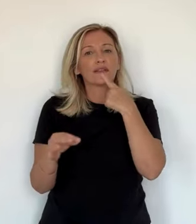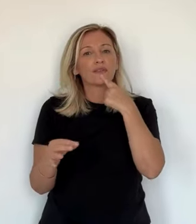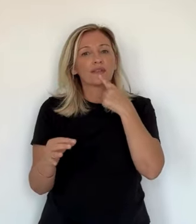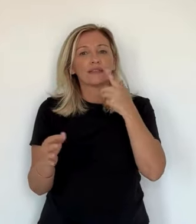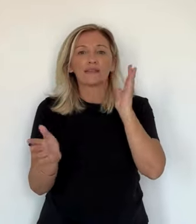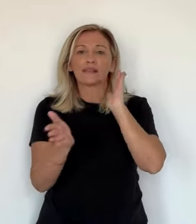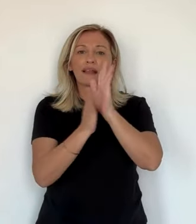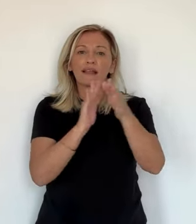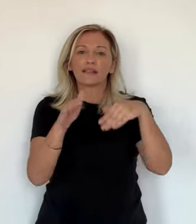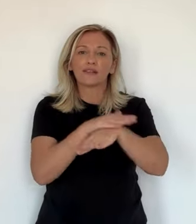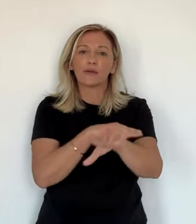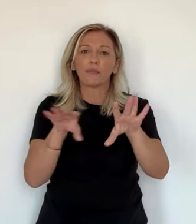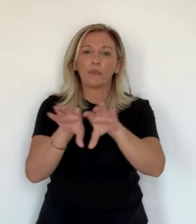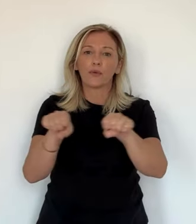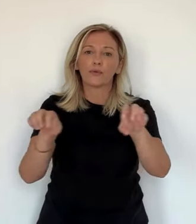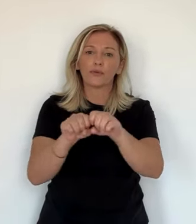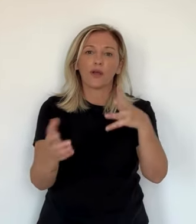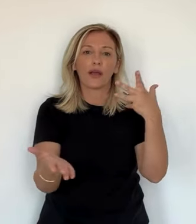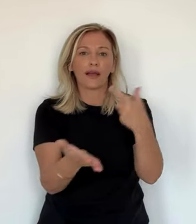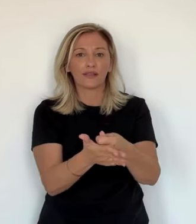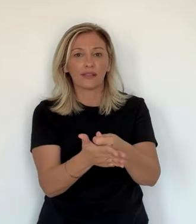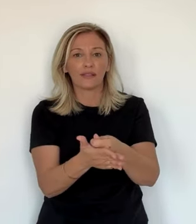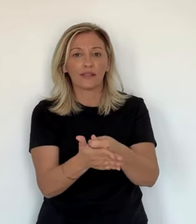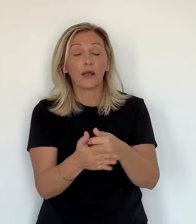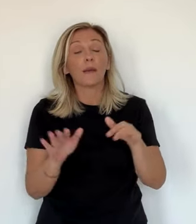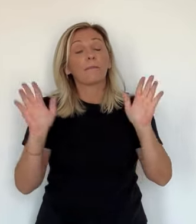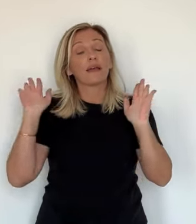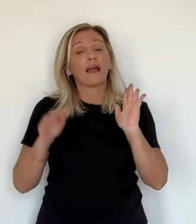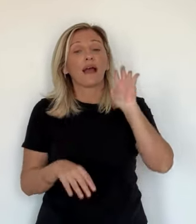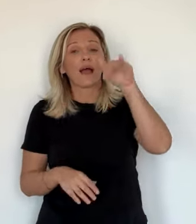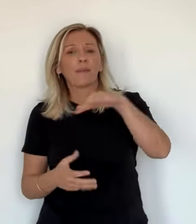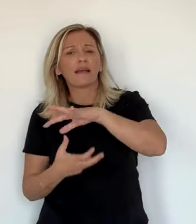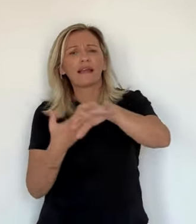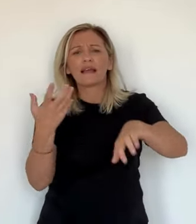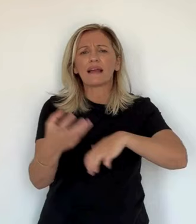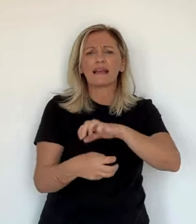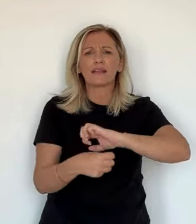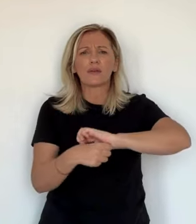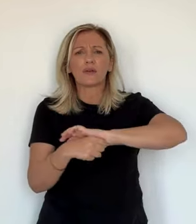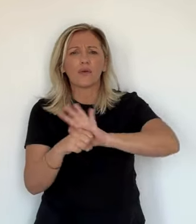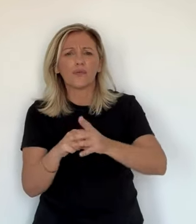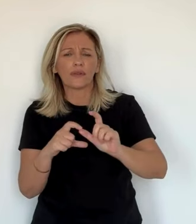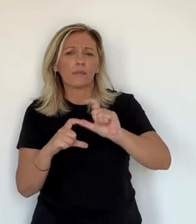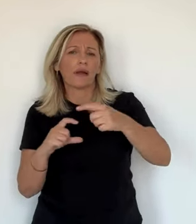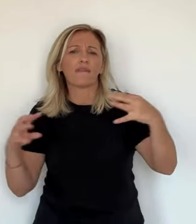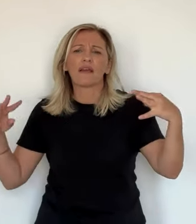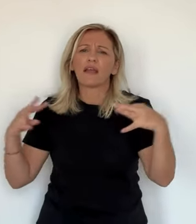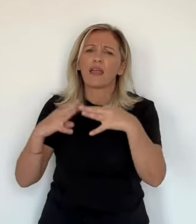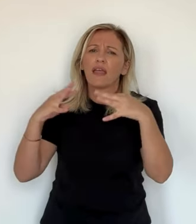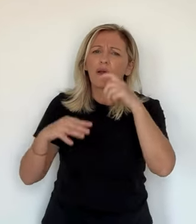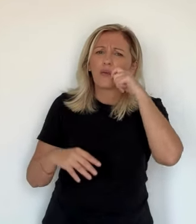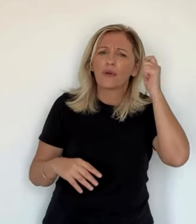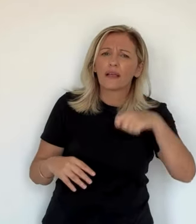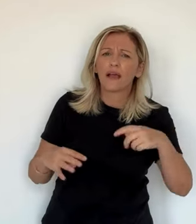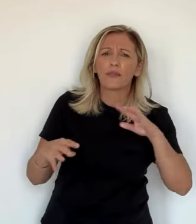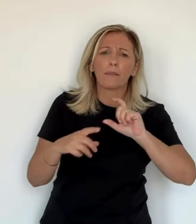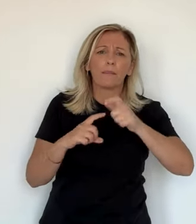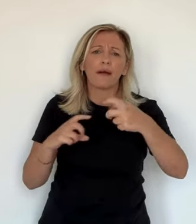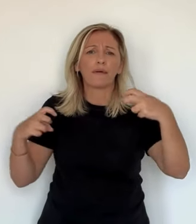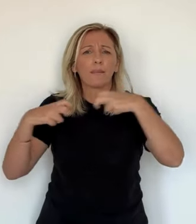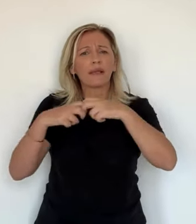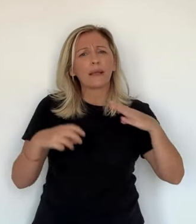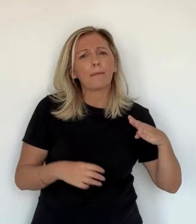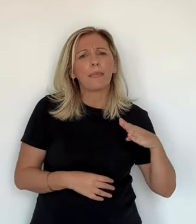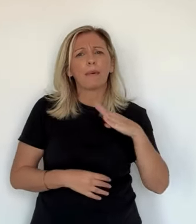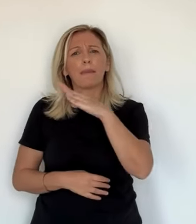sanitaire du Covid, suivie de la guerre en Ukraine et de la flambée des prix, les consommateurs boudaient la quinzaine de magasins bio de l'île.